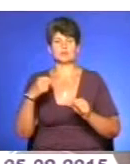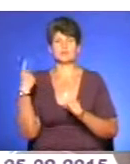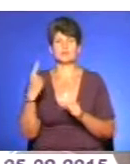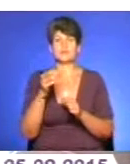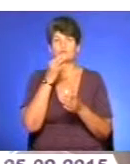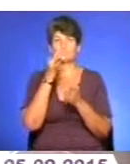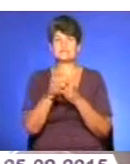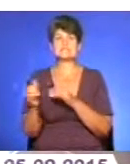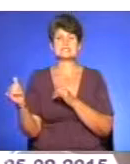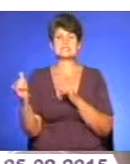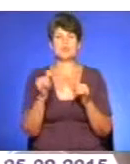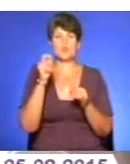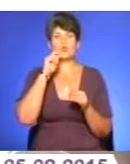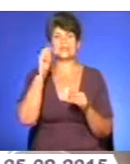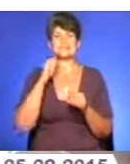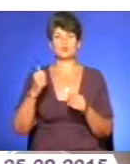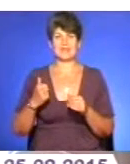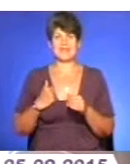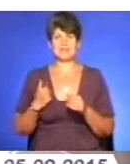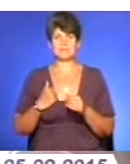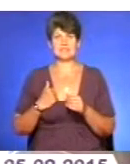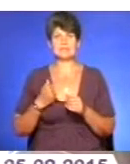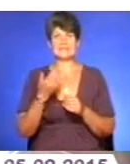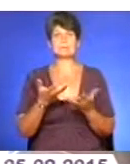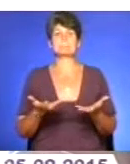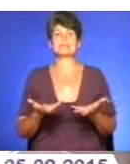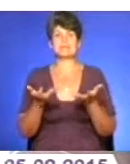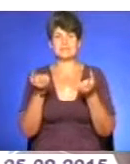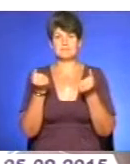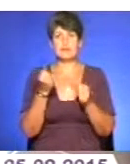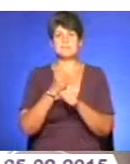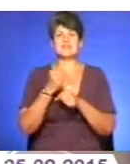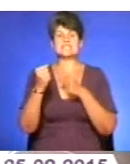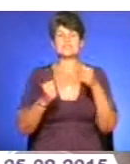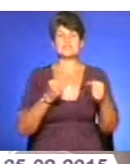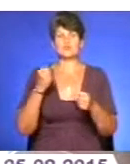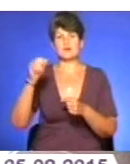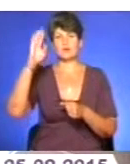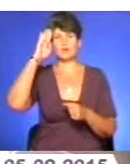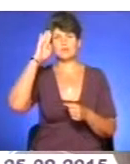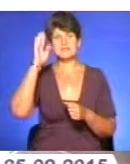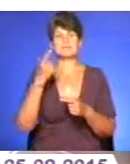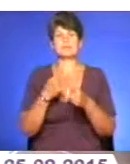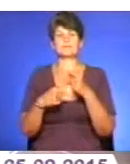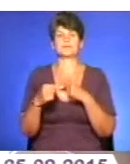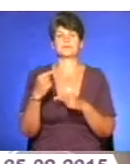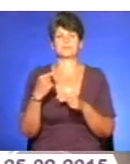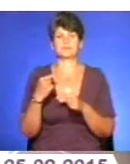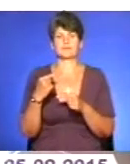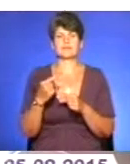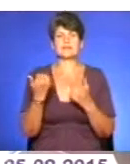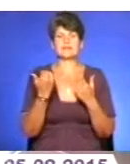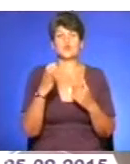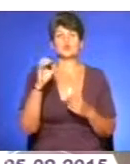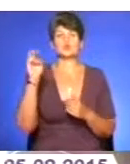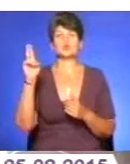забезпечення української армії, за її підтримку, за працевлаштування хлопців, котрі демобілізованими, і їхню